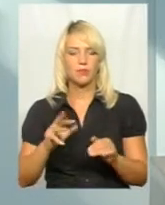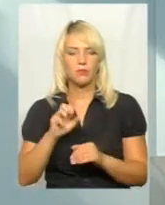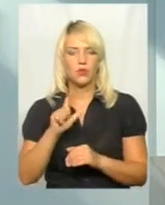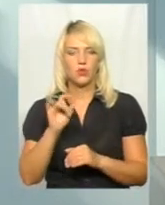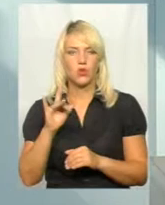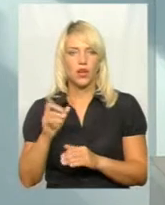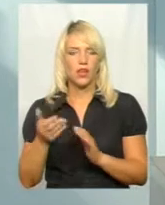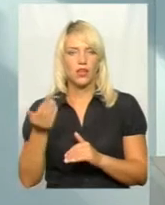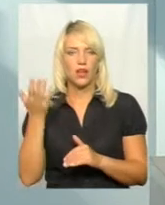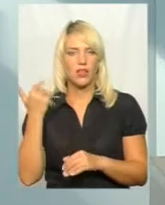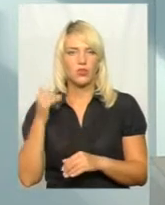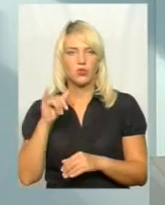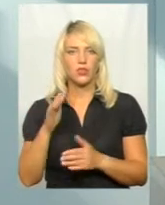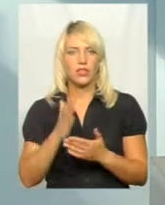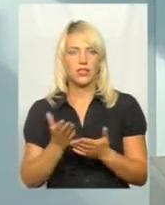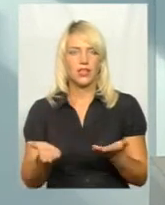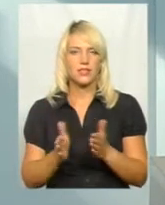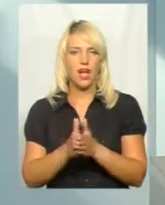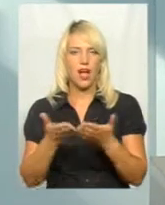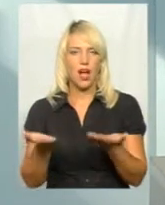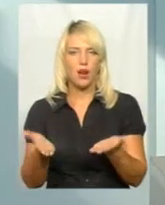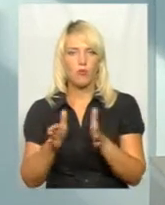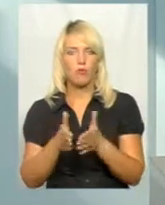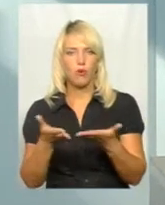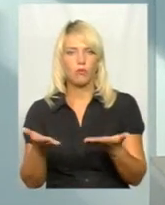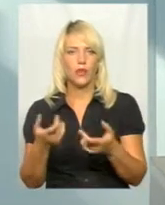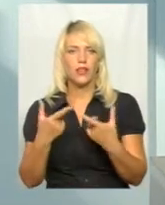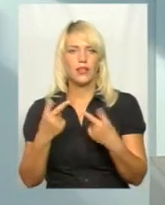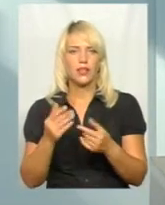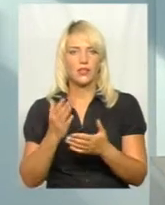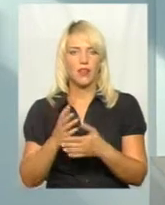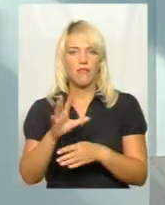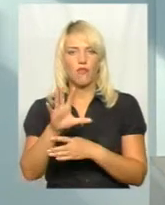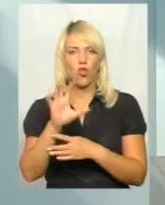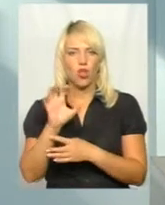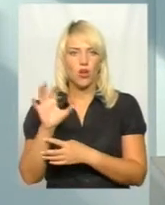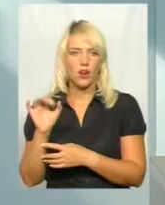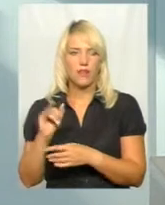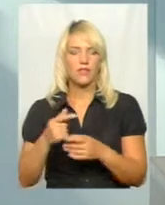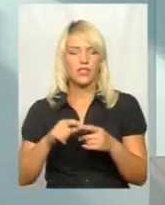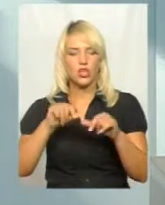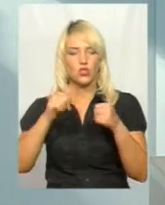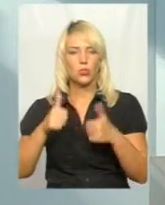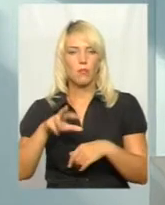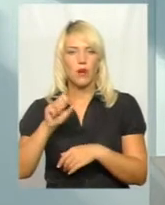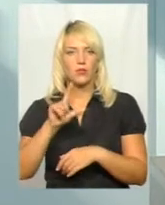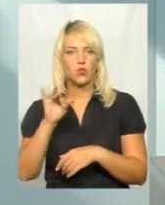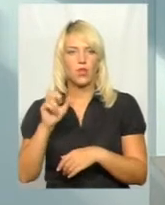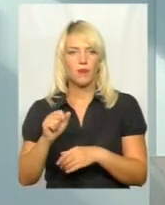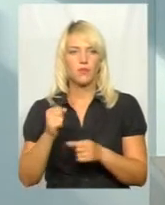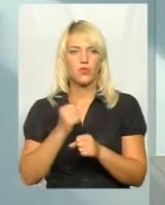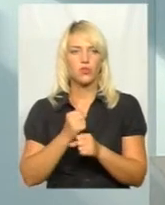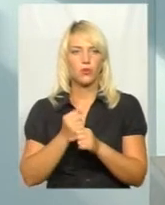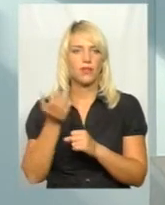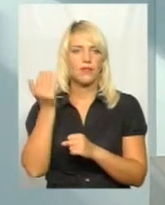ще раніше. В них є альбом, де є фотографії і скульптур Мазура, ще зроблені у ті